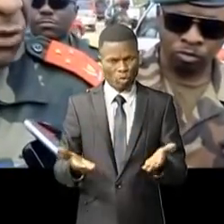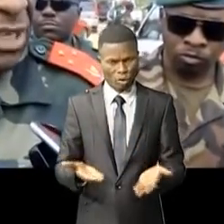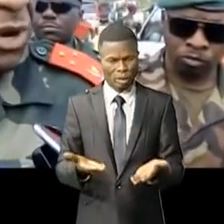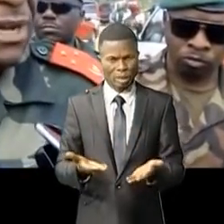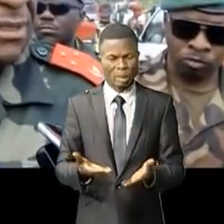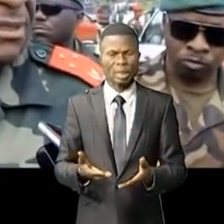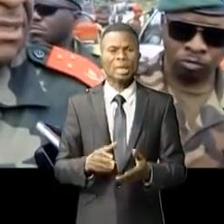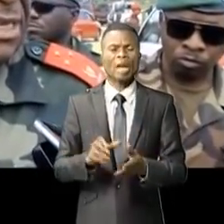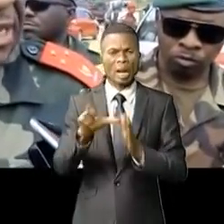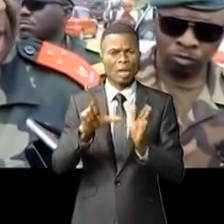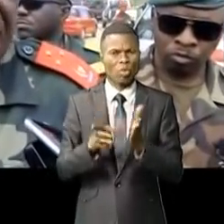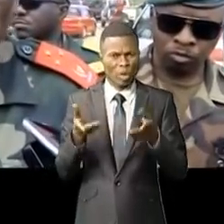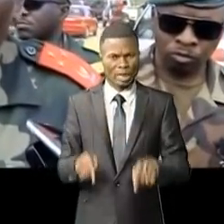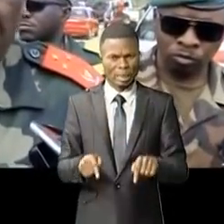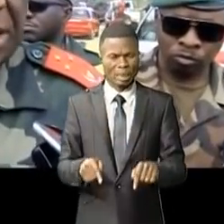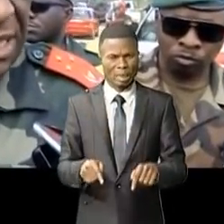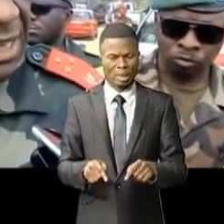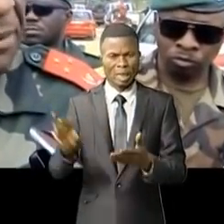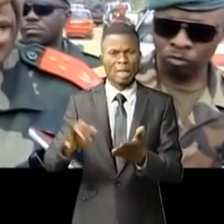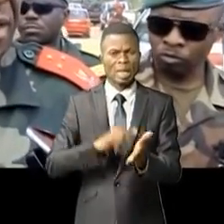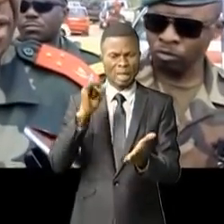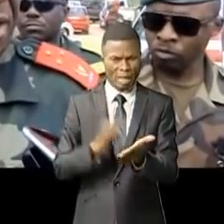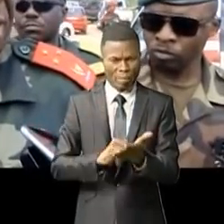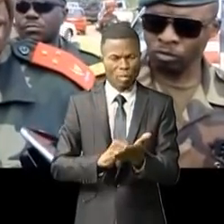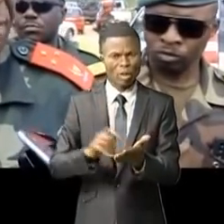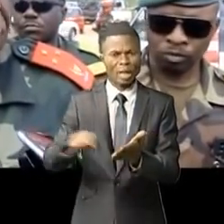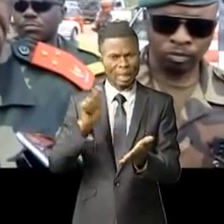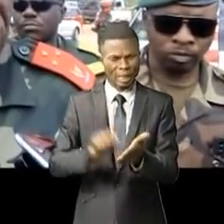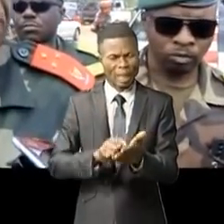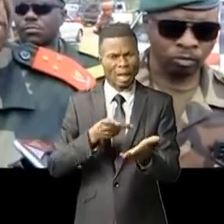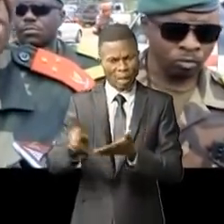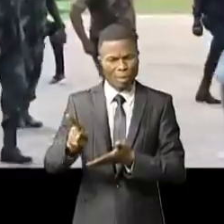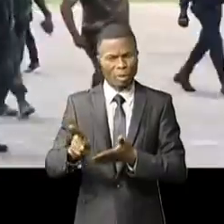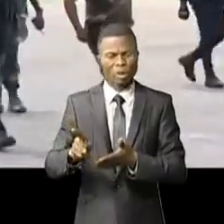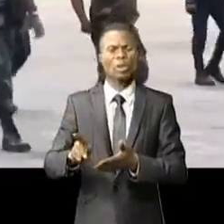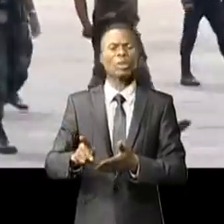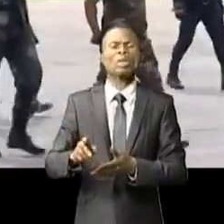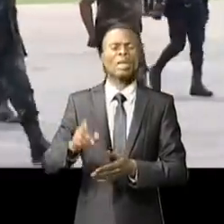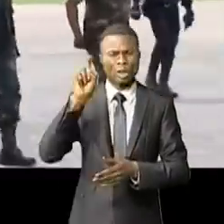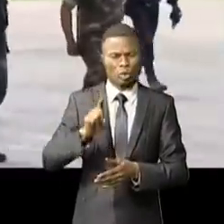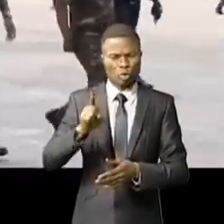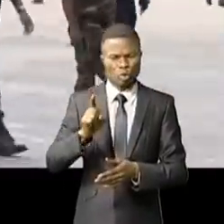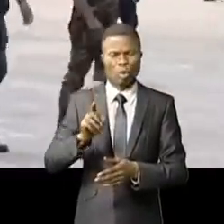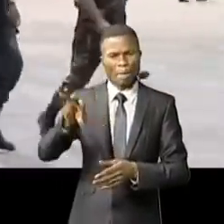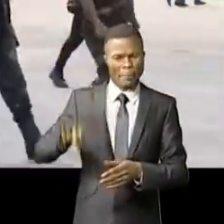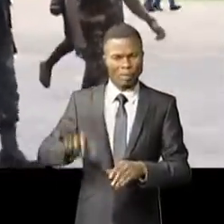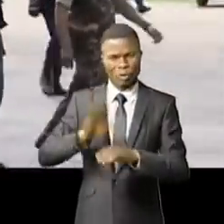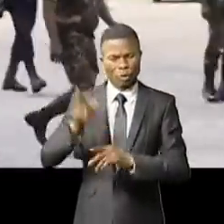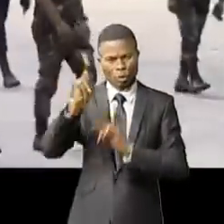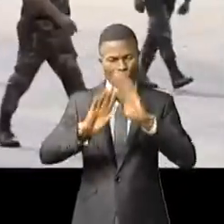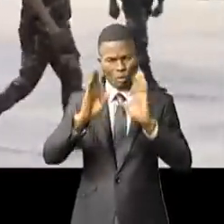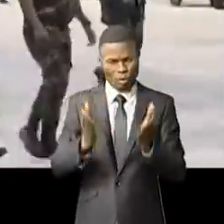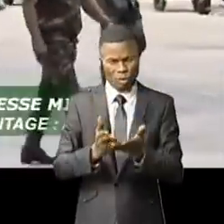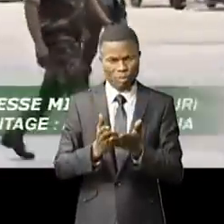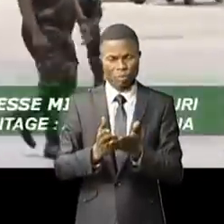nous avons des lois. Il y a l'impôt, il a les taxes à payer. Il faut que cette population en profite. Signalons que l'état de siège